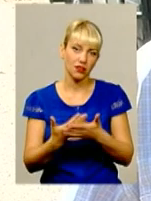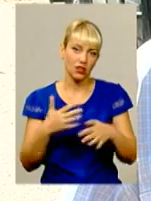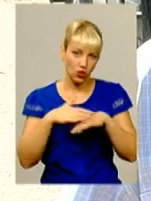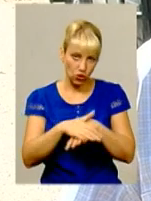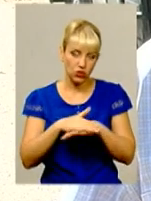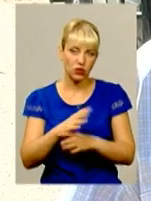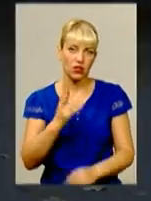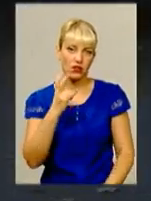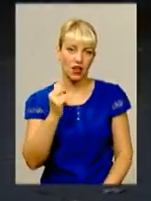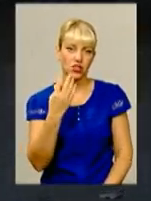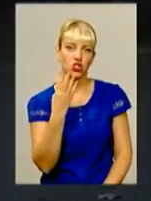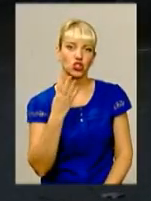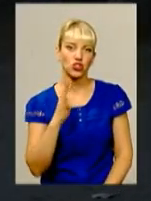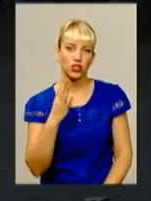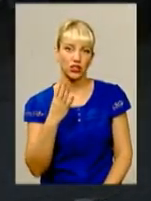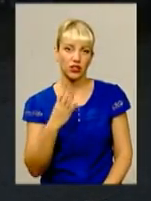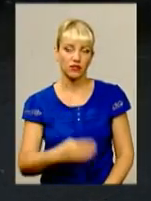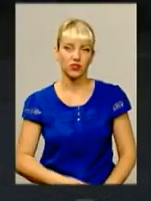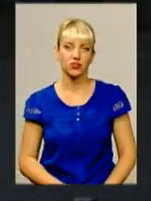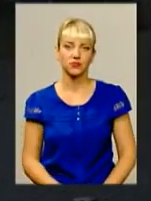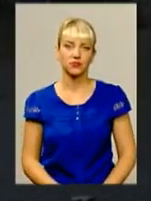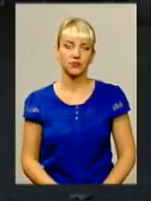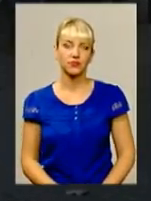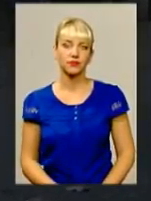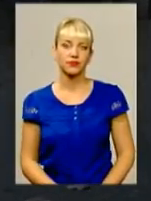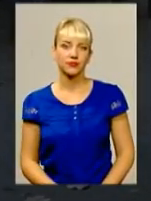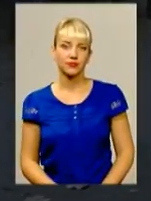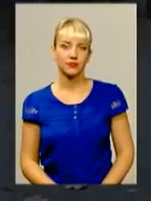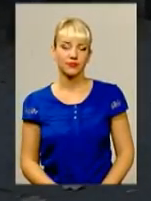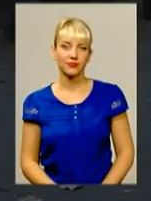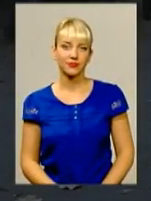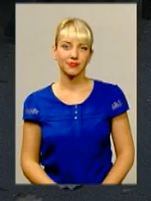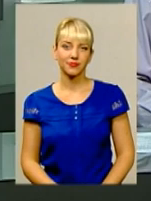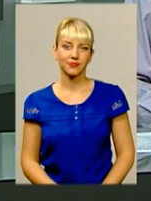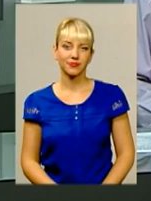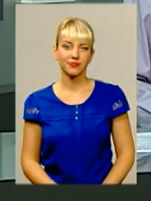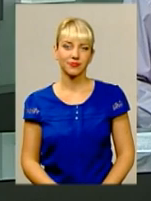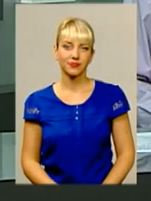шляхом на 4 гривні. Світлана Золота, Максим Захарченко, Віктор Кривий для інформаційного випуску.